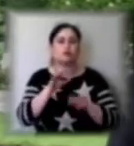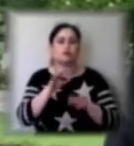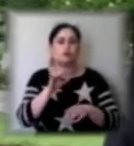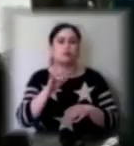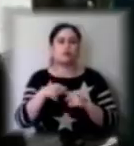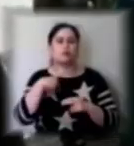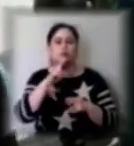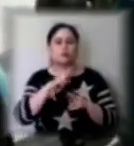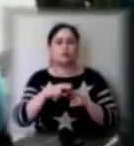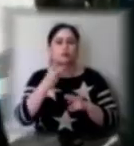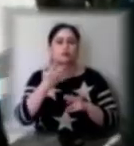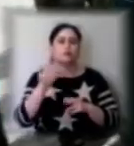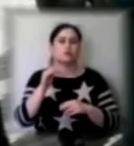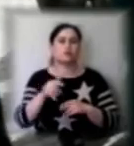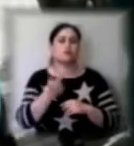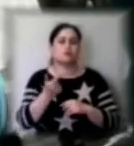гривень.